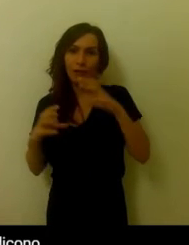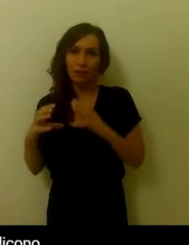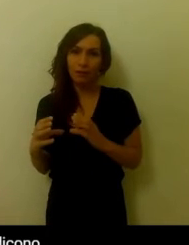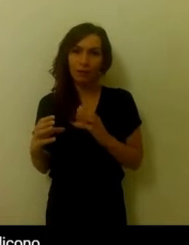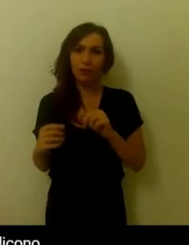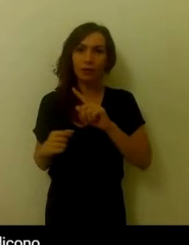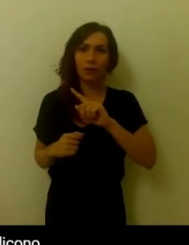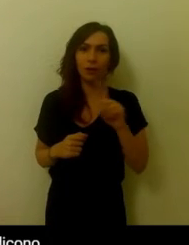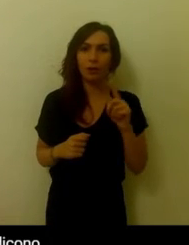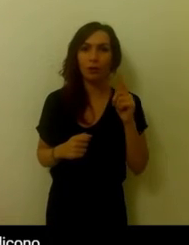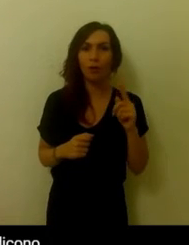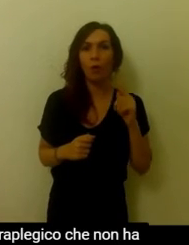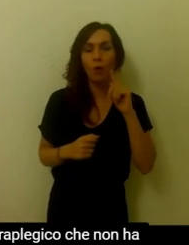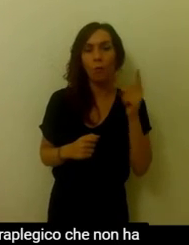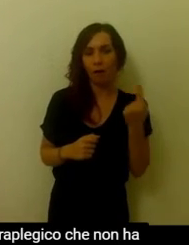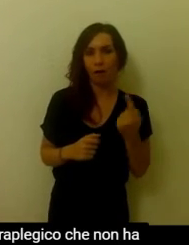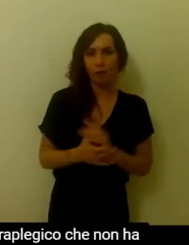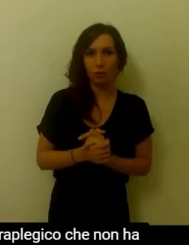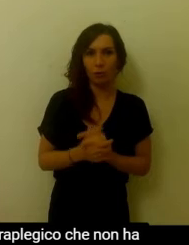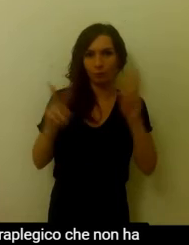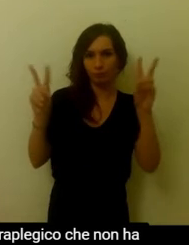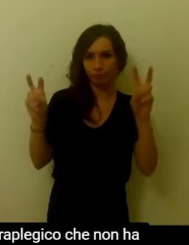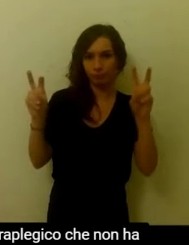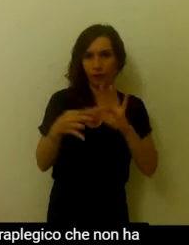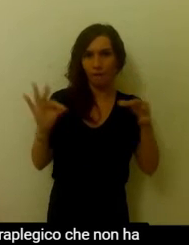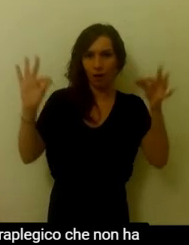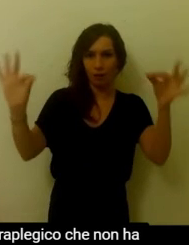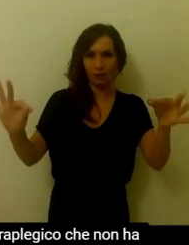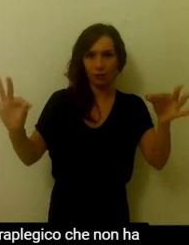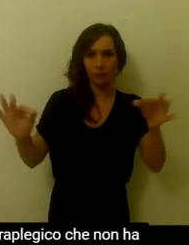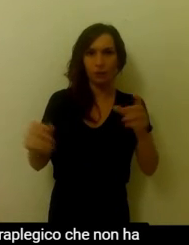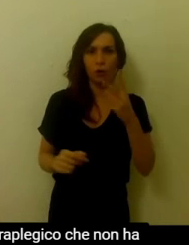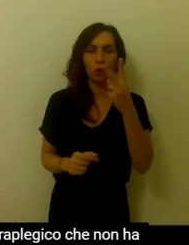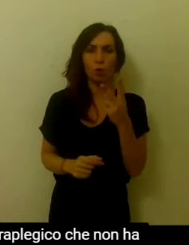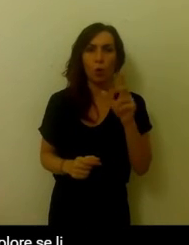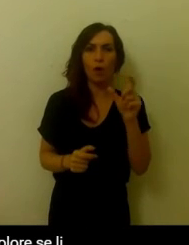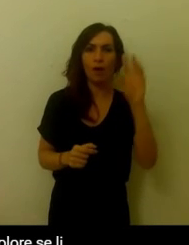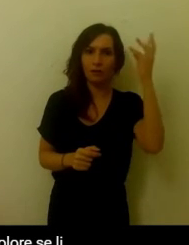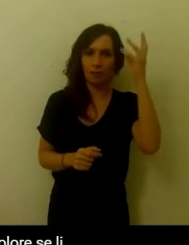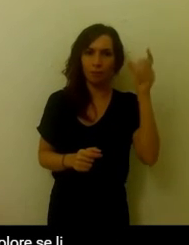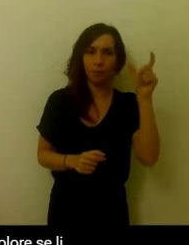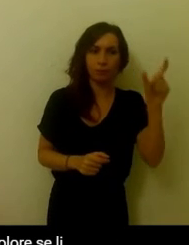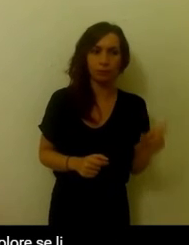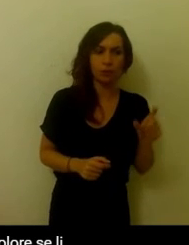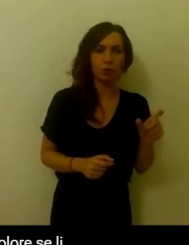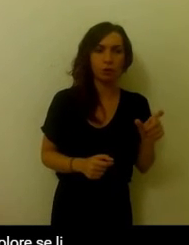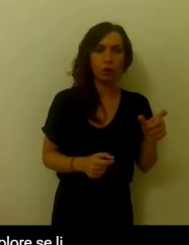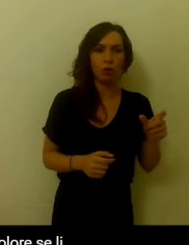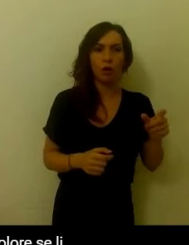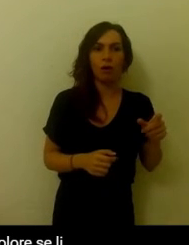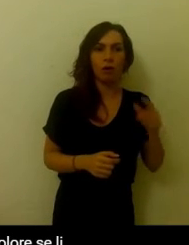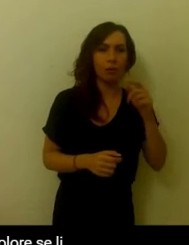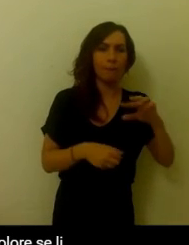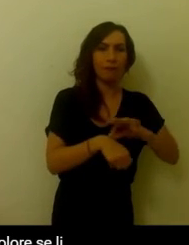Vi porto due esempi diametralmente opposti. Un paraplegico che non ha connessioni nervose tra cervello e gli arti